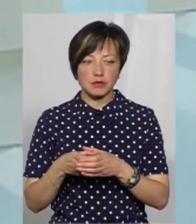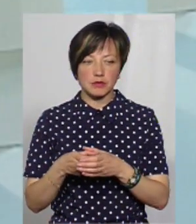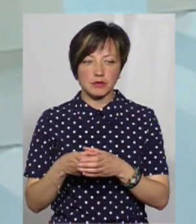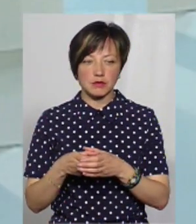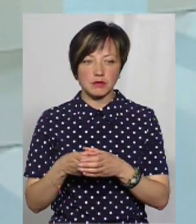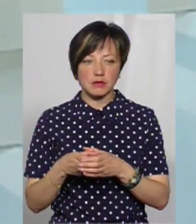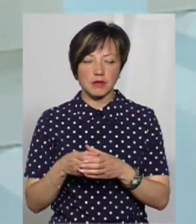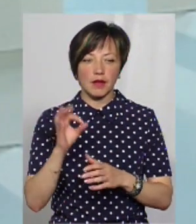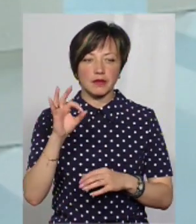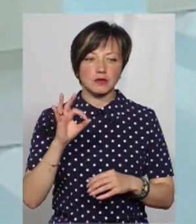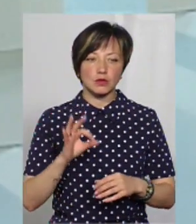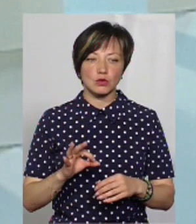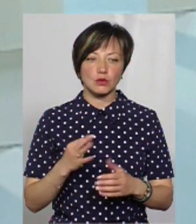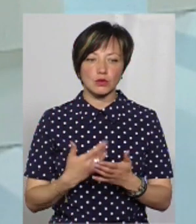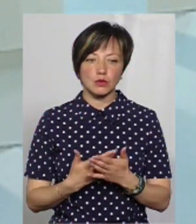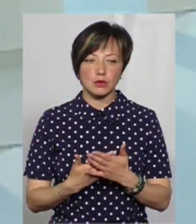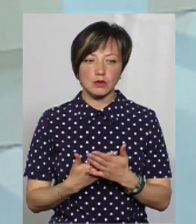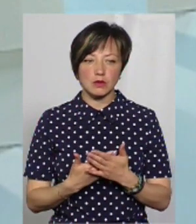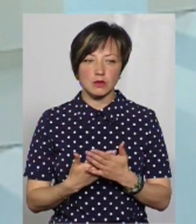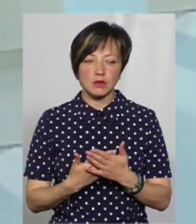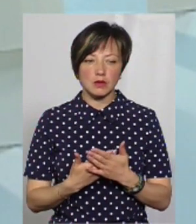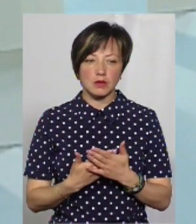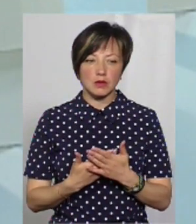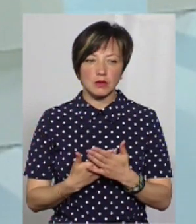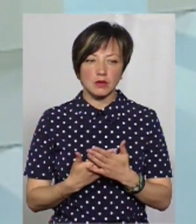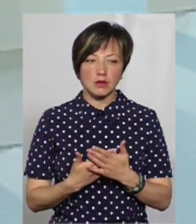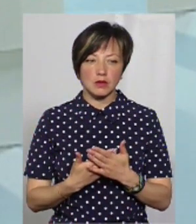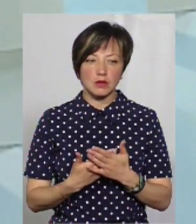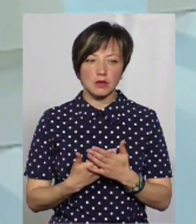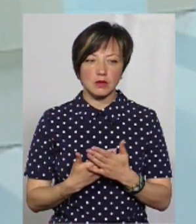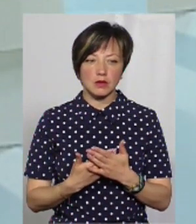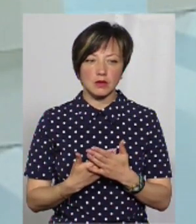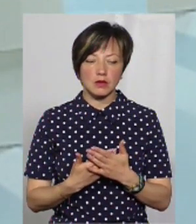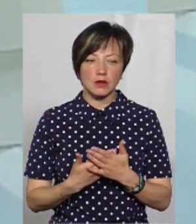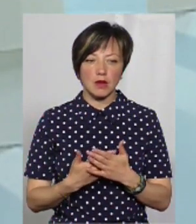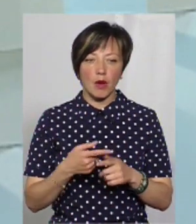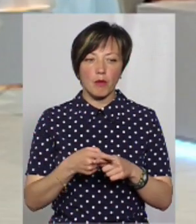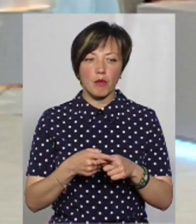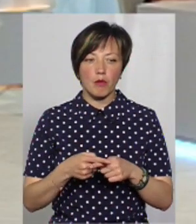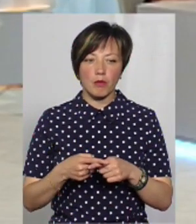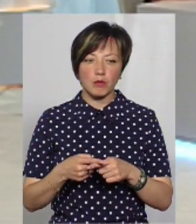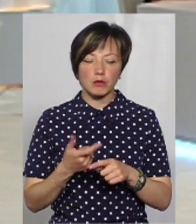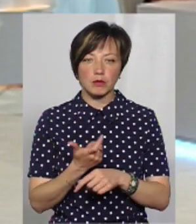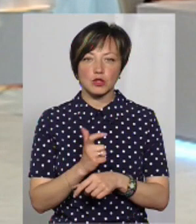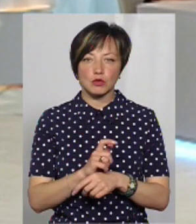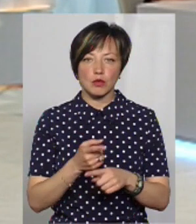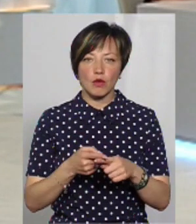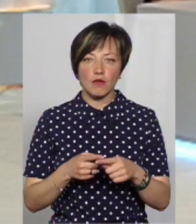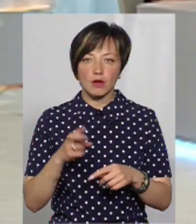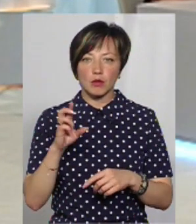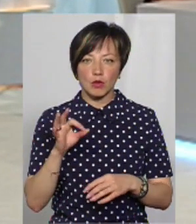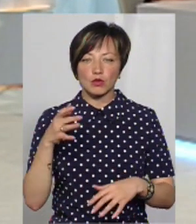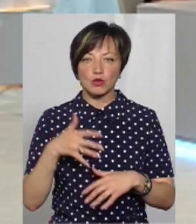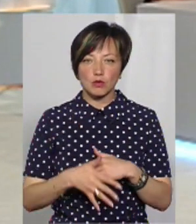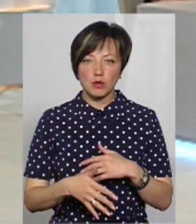їх відсоток десь складає порядка половини, мабуть, що більшої половини, тому